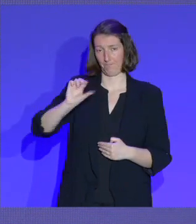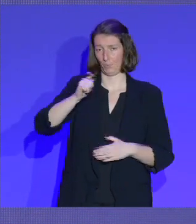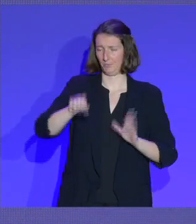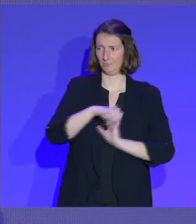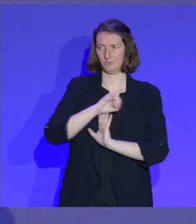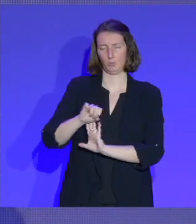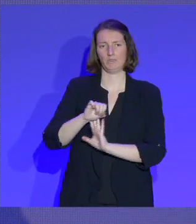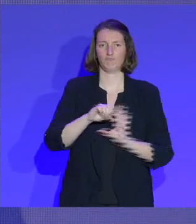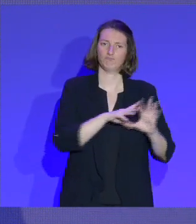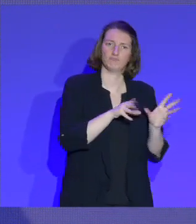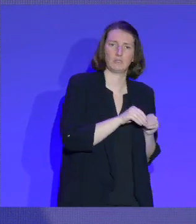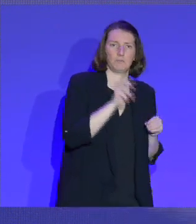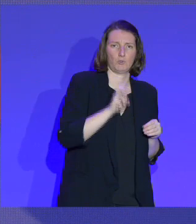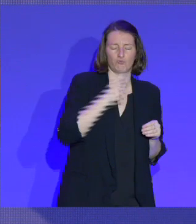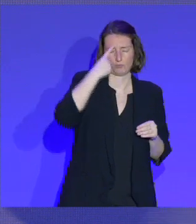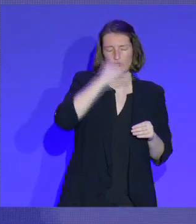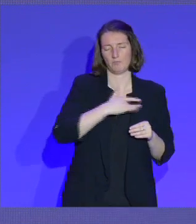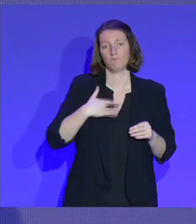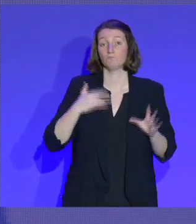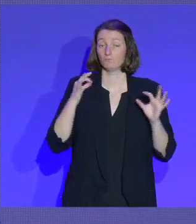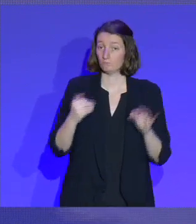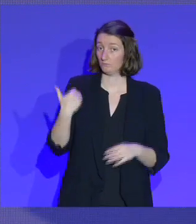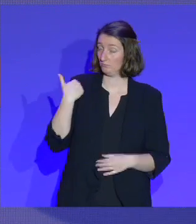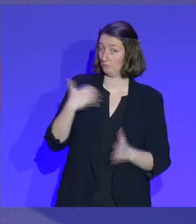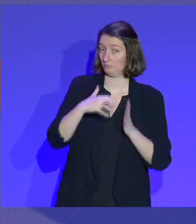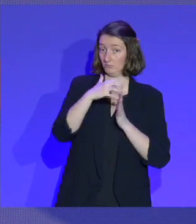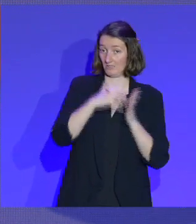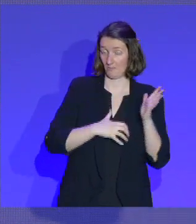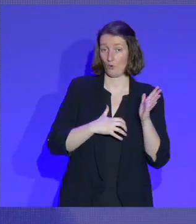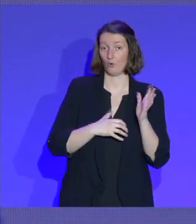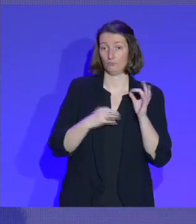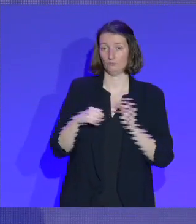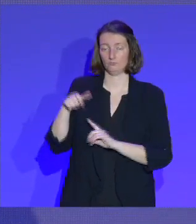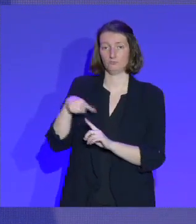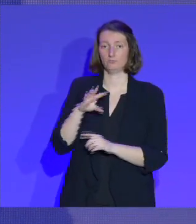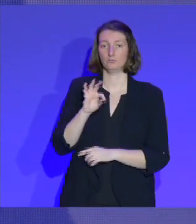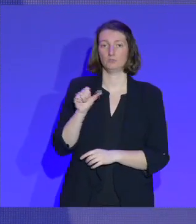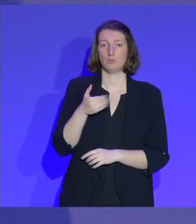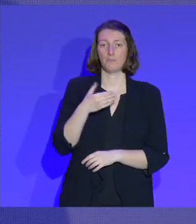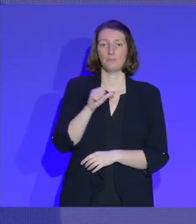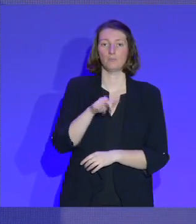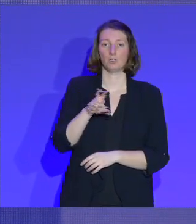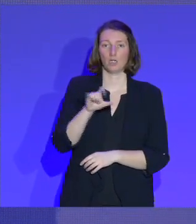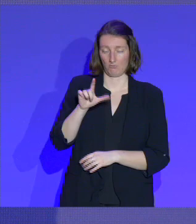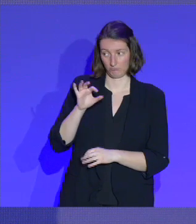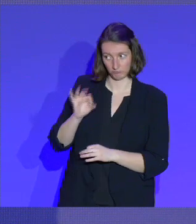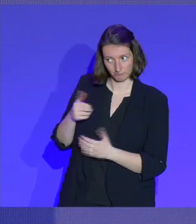écologiste. Et il y eu le rapport, Jean-Nicot Tamarelle, qui dit combien